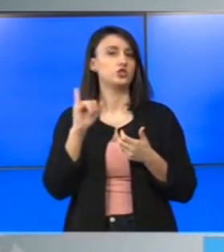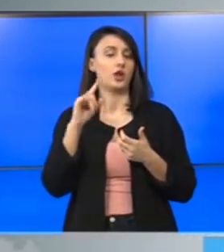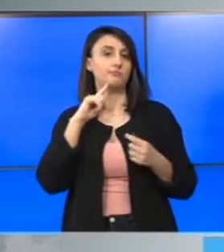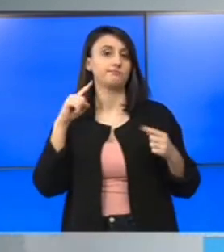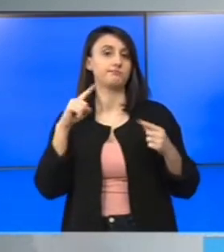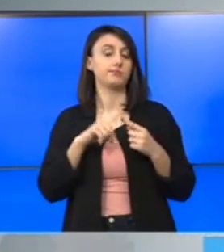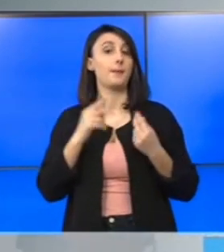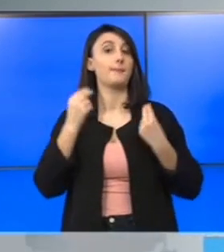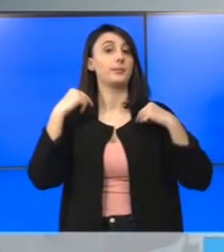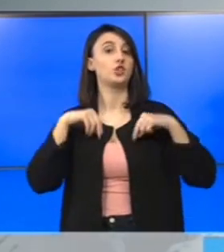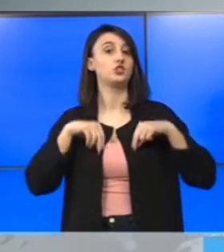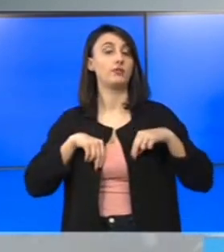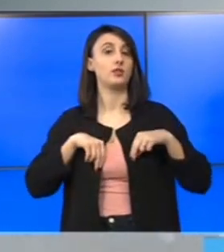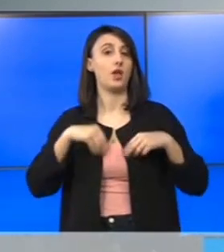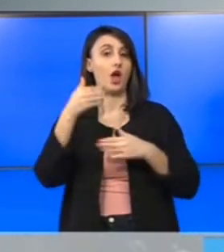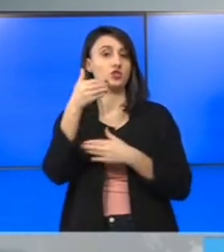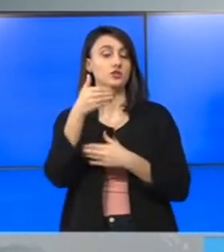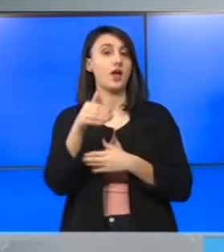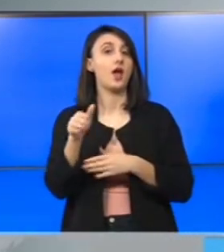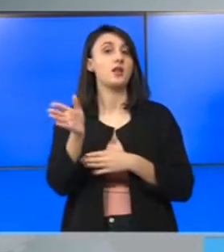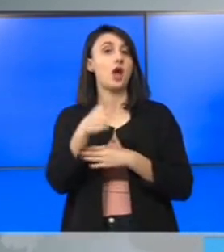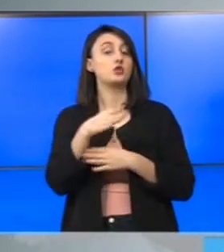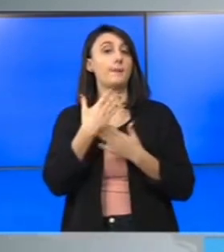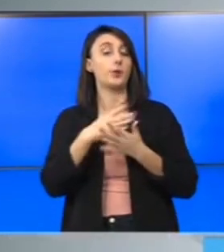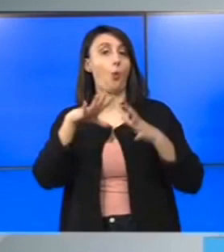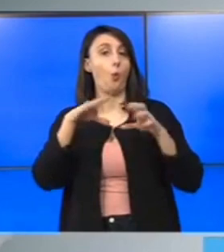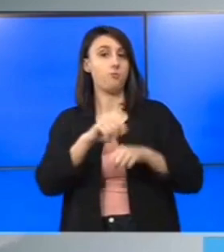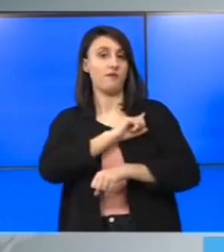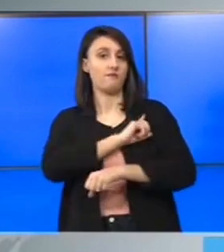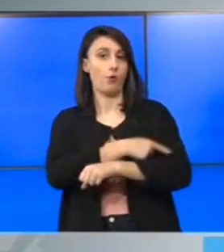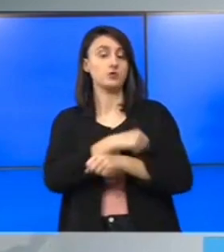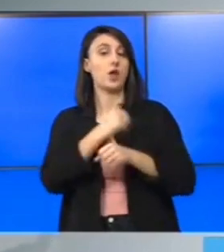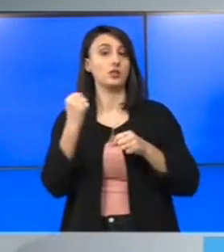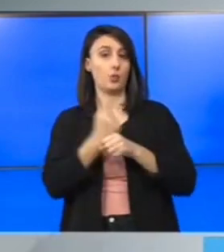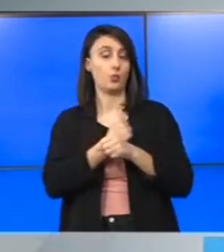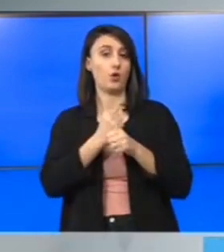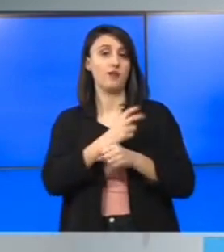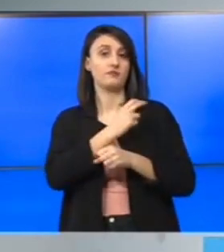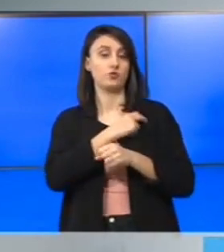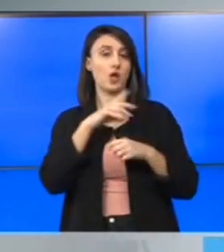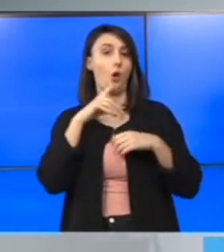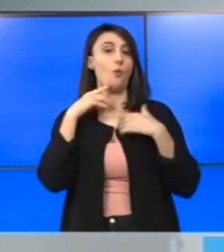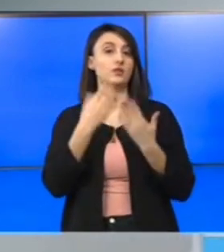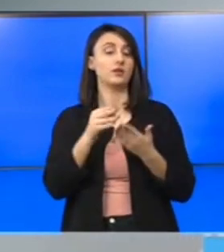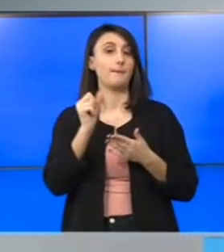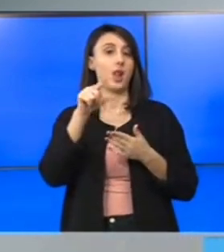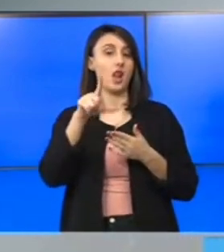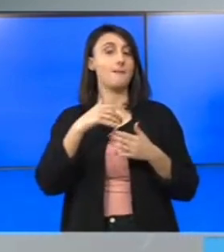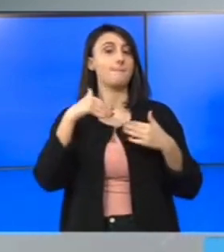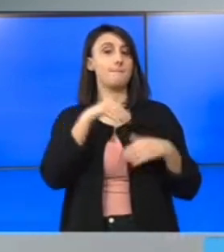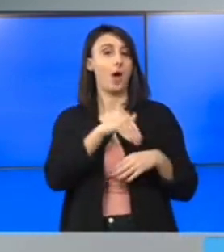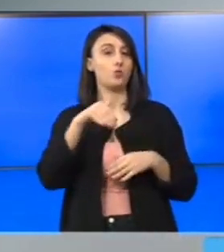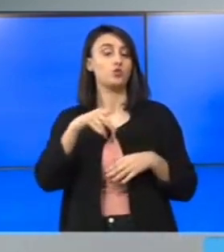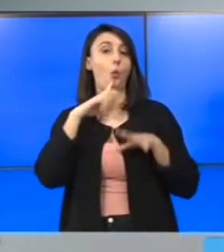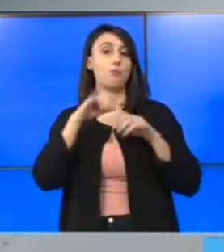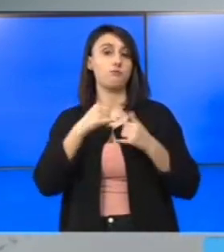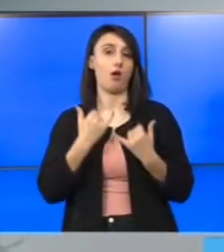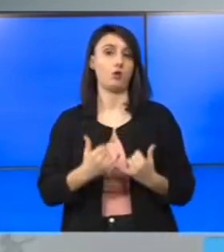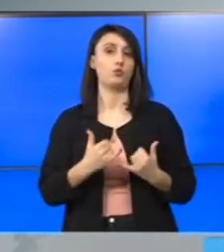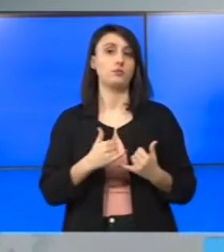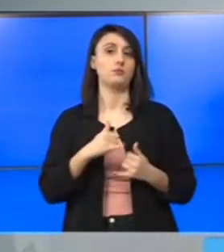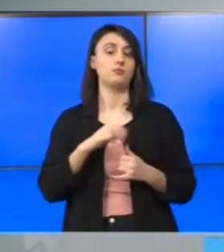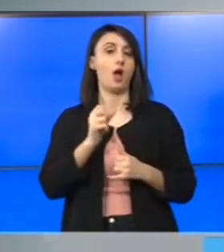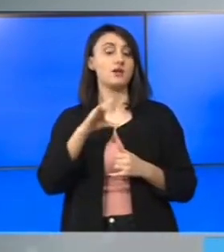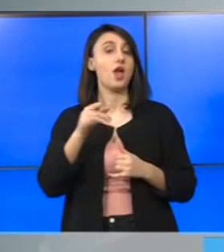Agenției Naționale pentru Ocuparea Forței de Muncă. Funcția a fost promisă organizației PNL Maramureș, însă este ocupată în prezent de Maria